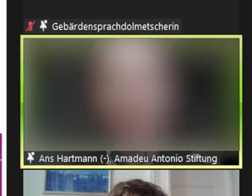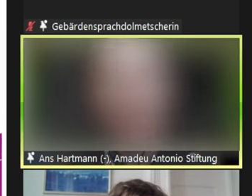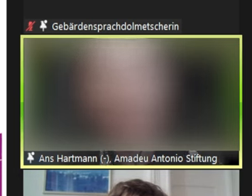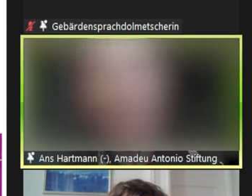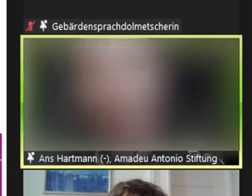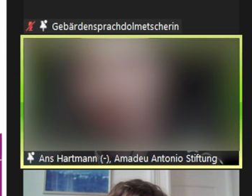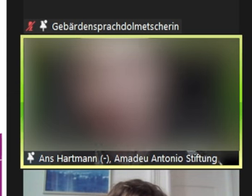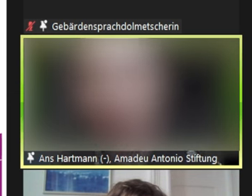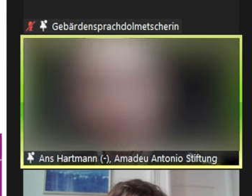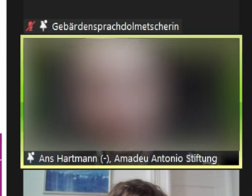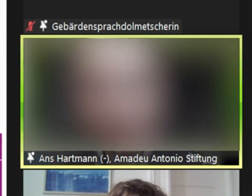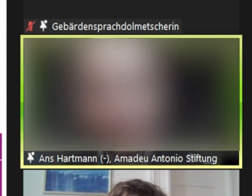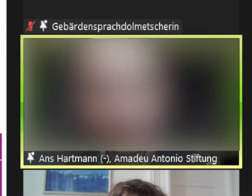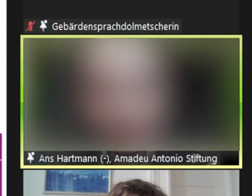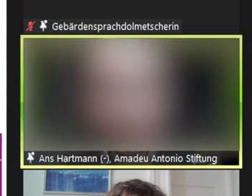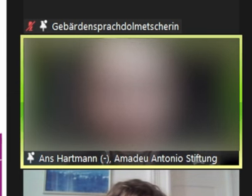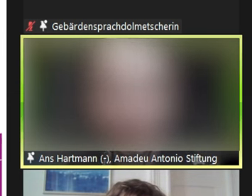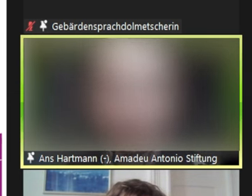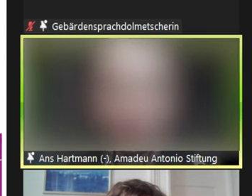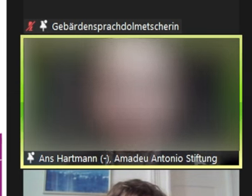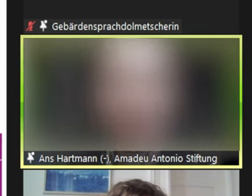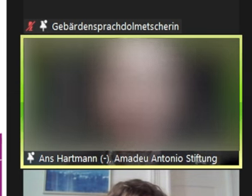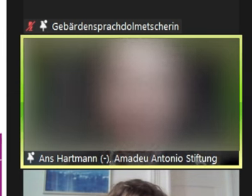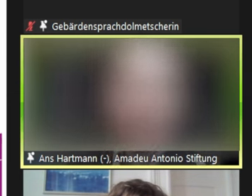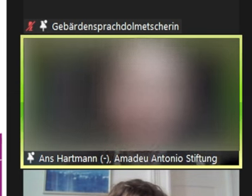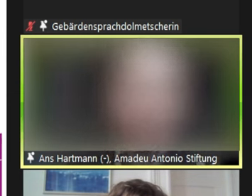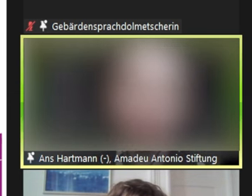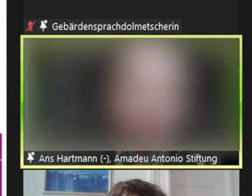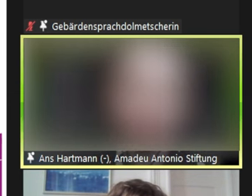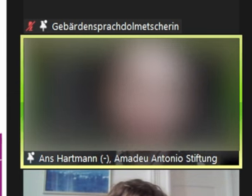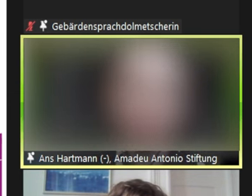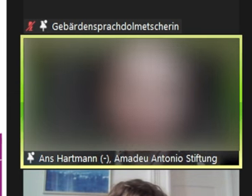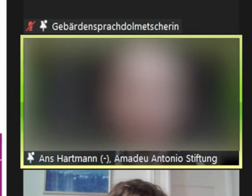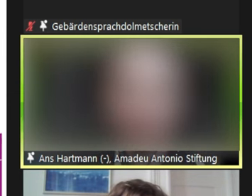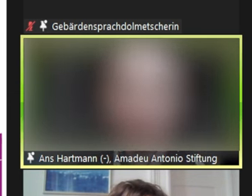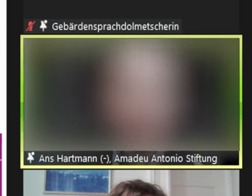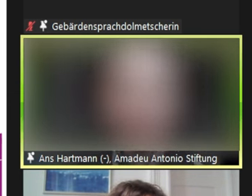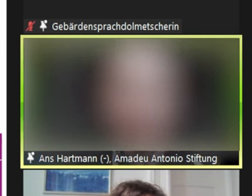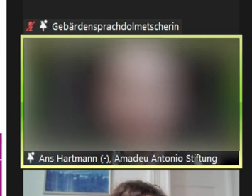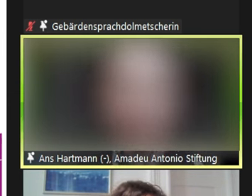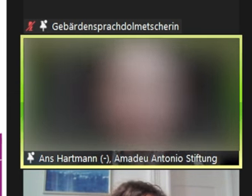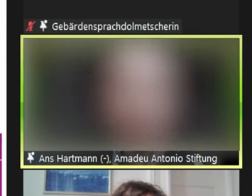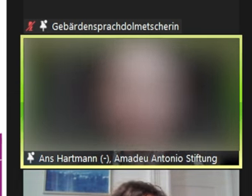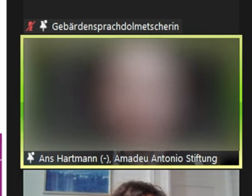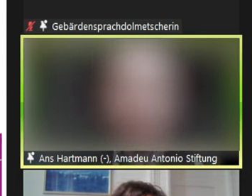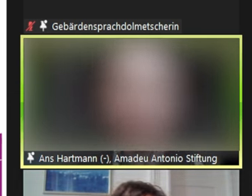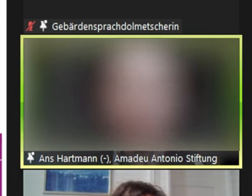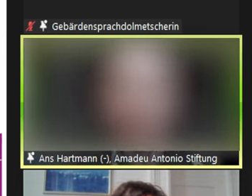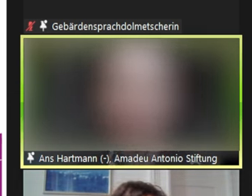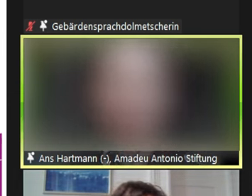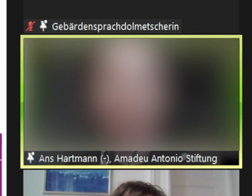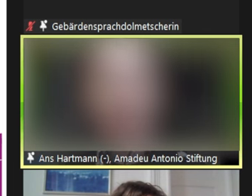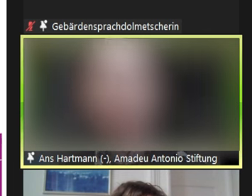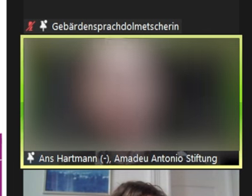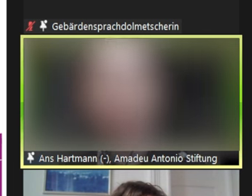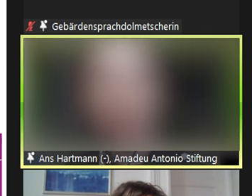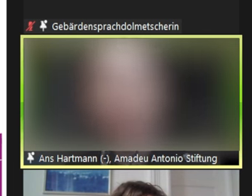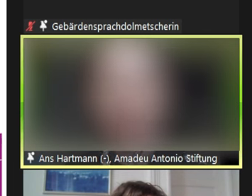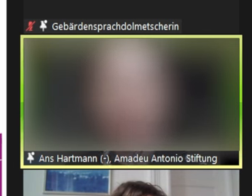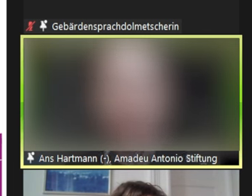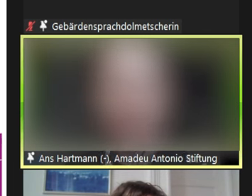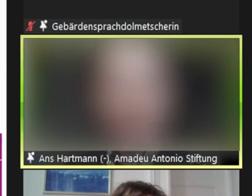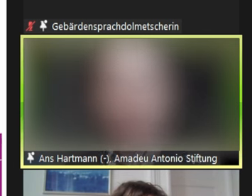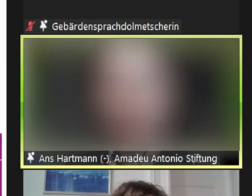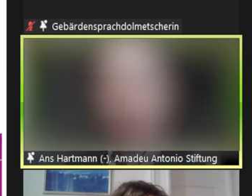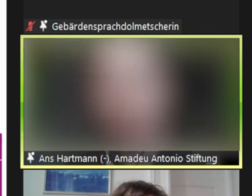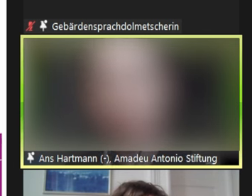letztendlich Desinformationskampagne zu unserer Arbeit. Im Kapitel drei, das ist quasi das Kernstück,